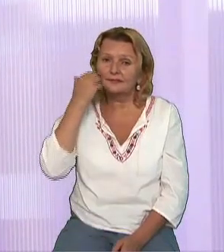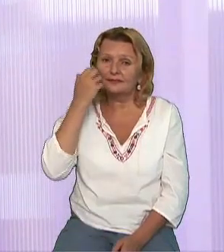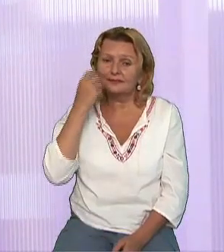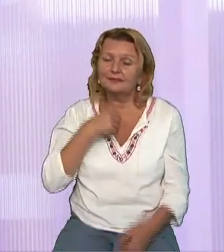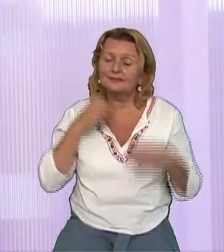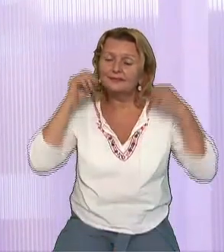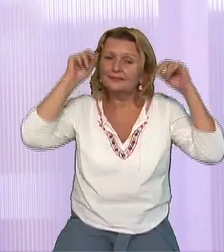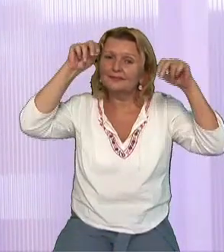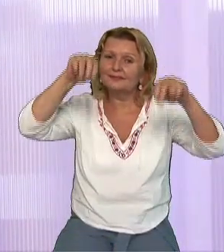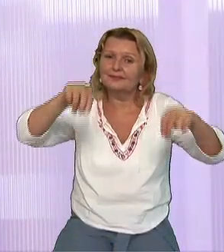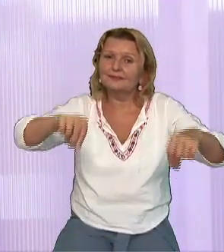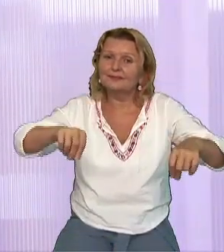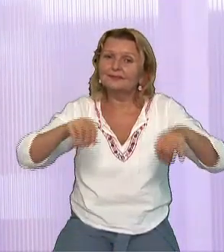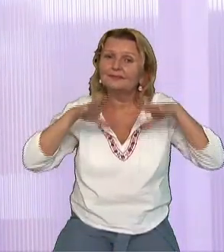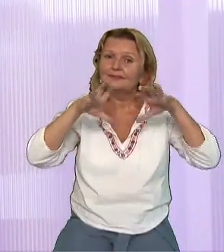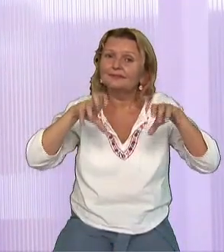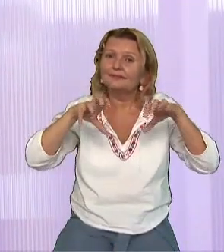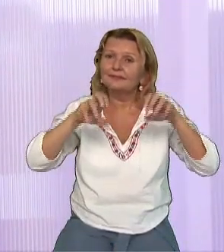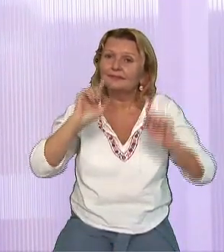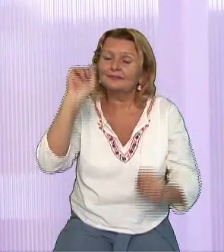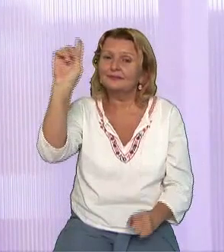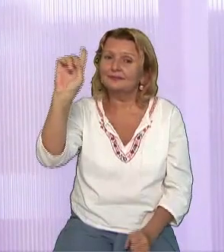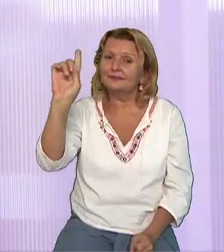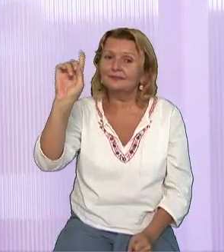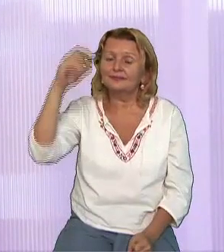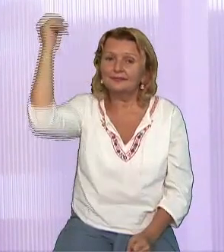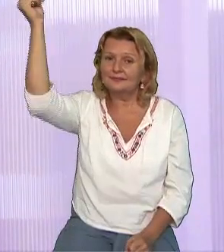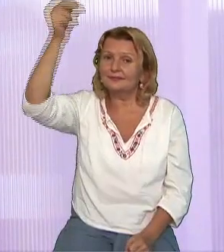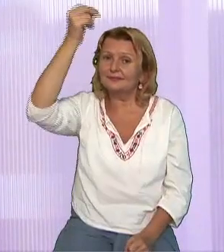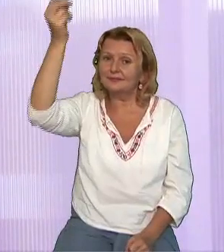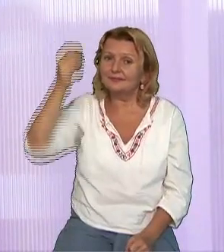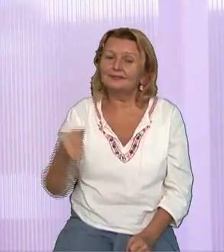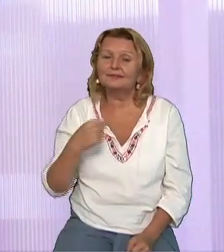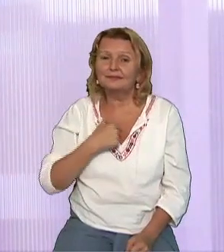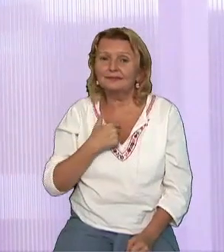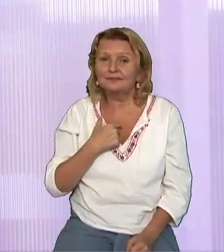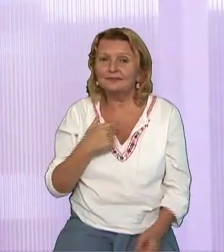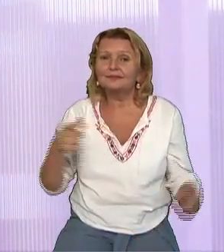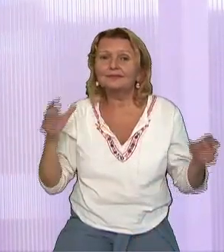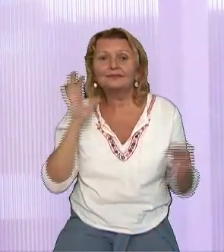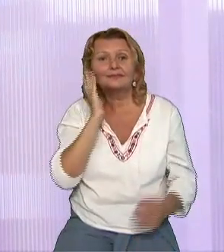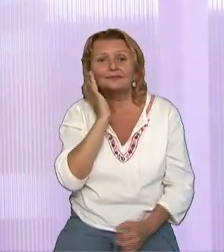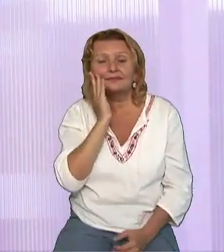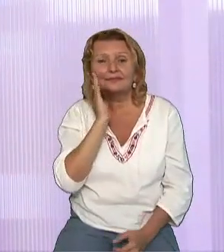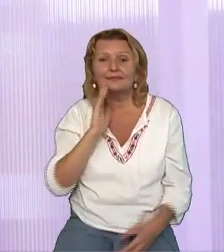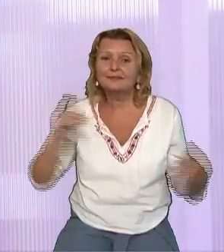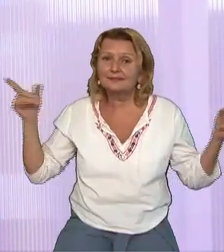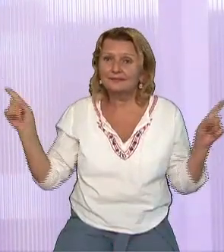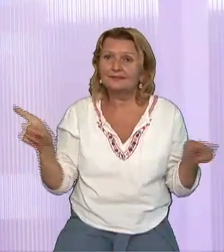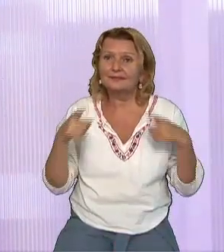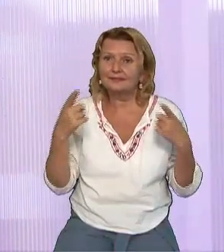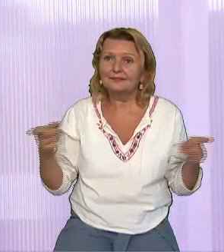fericiți când avem Domnului, Pentru că El ne-a